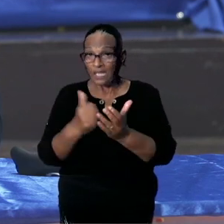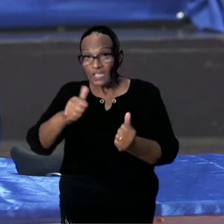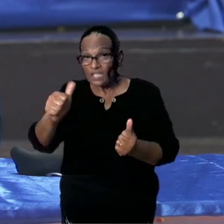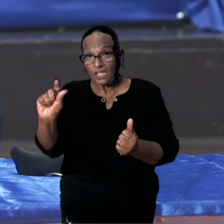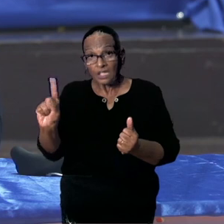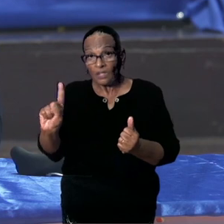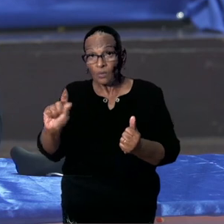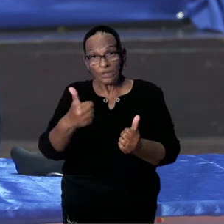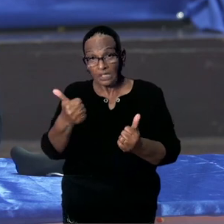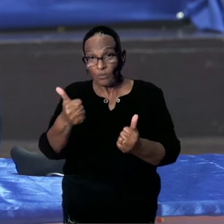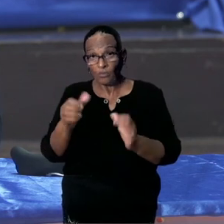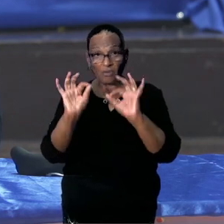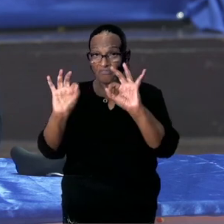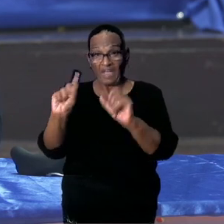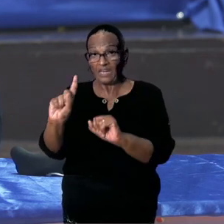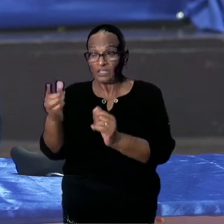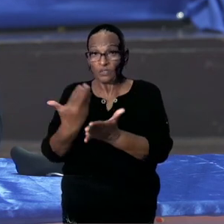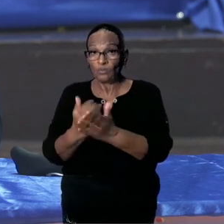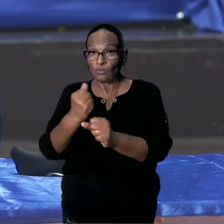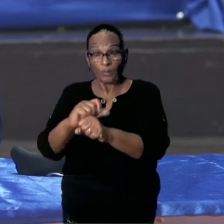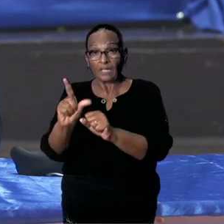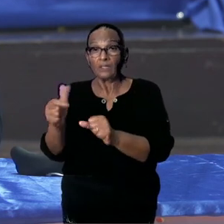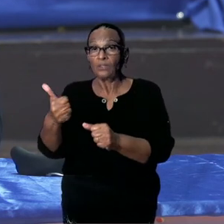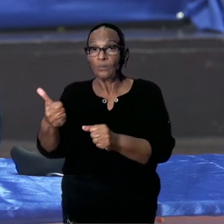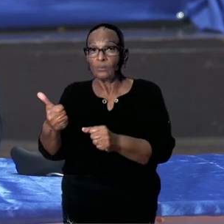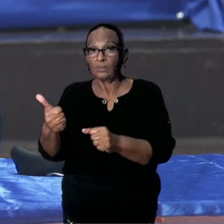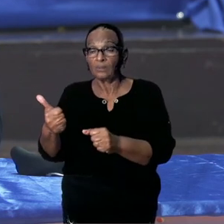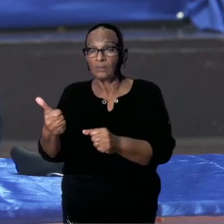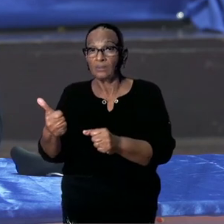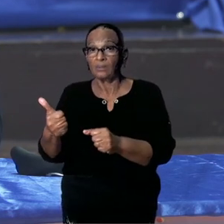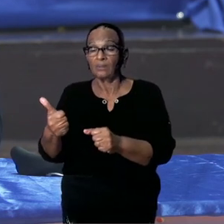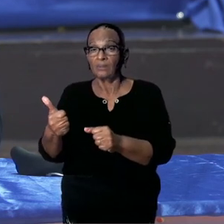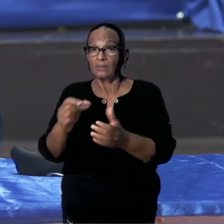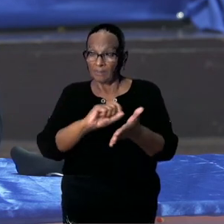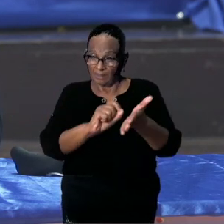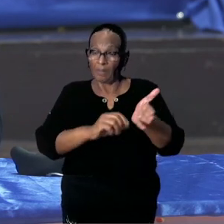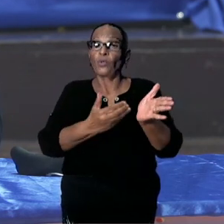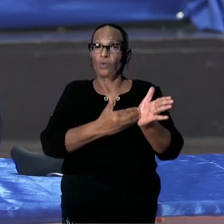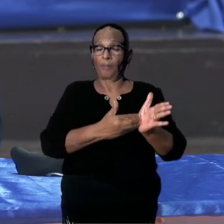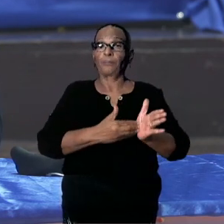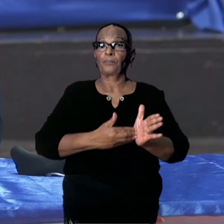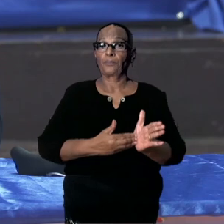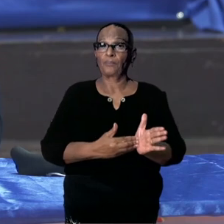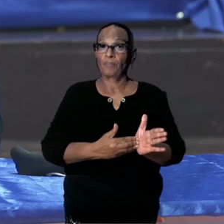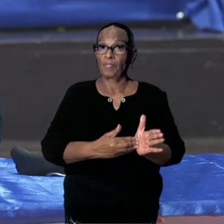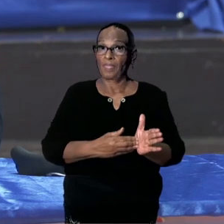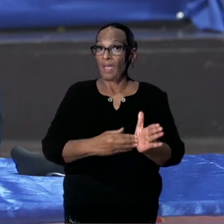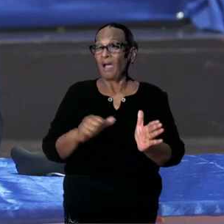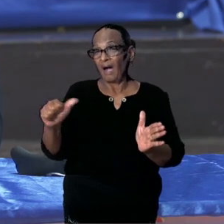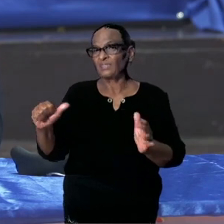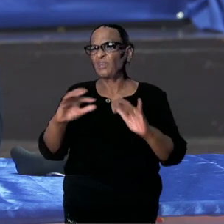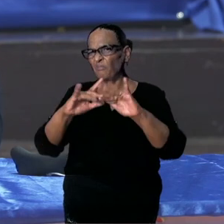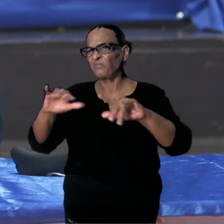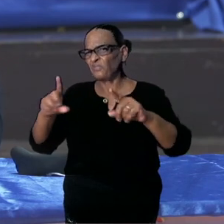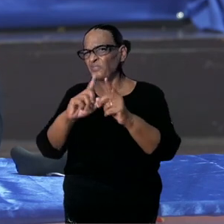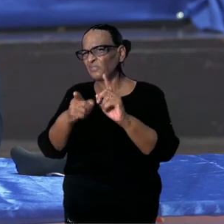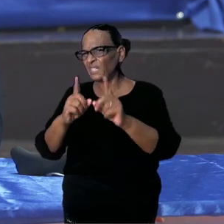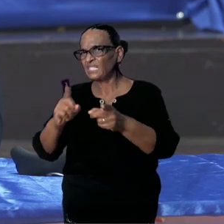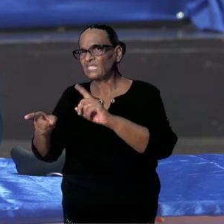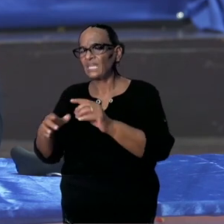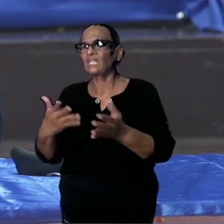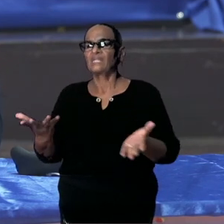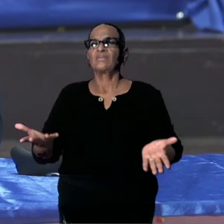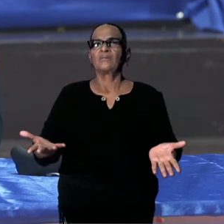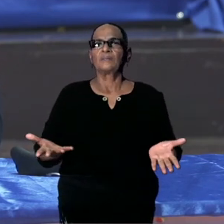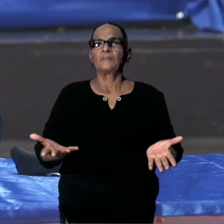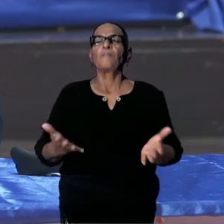mens. Of onveilig of niet werkzaam. Ook is gezegd in het rapport trouwens dat ondanks er varianten zijn in je land, je het toch mag